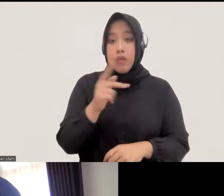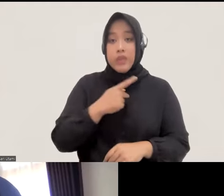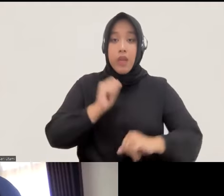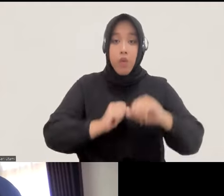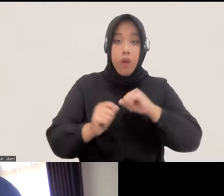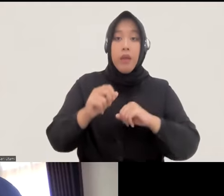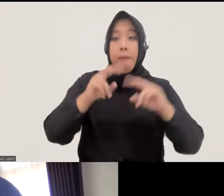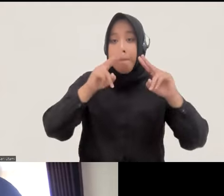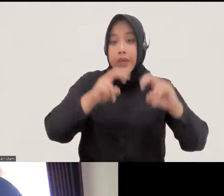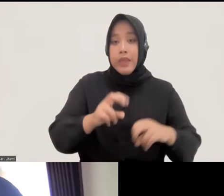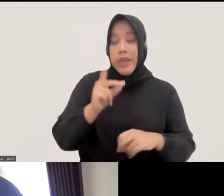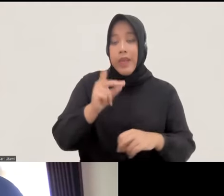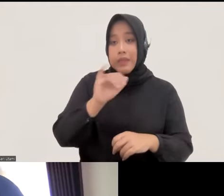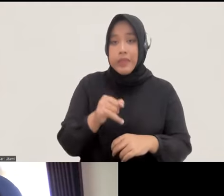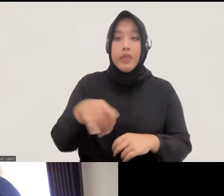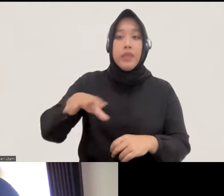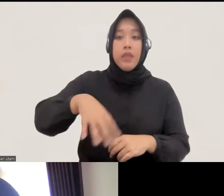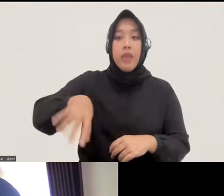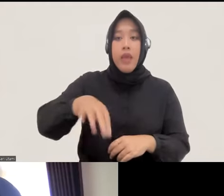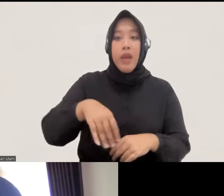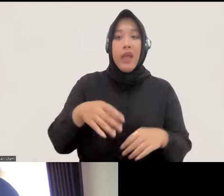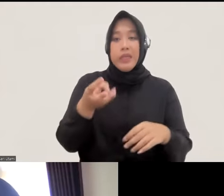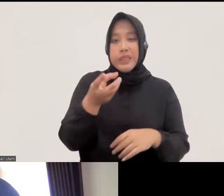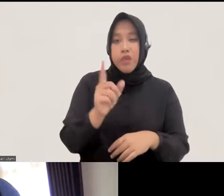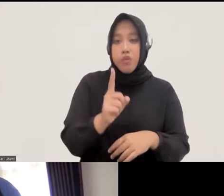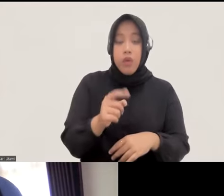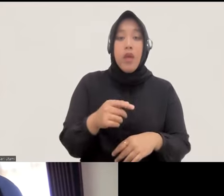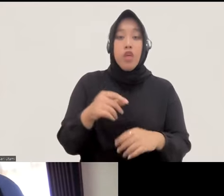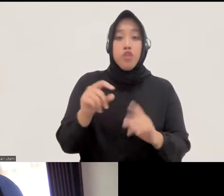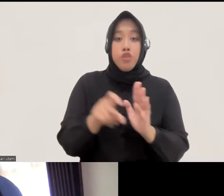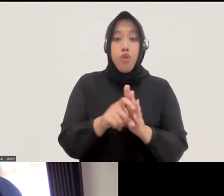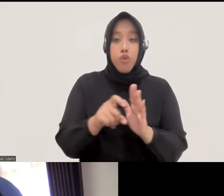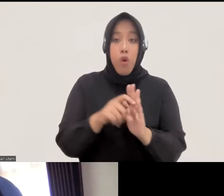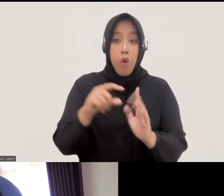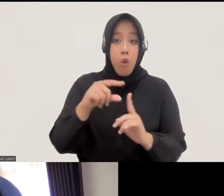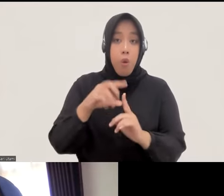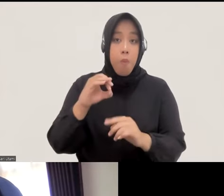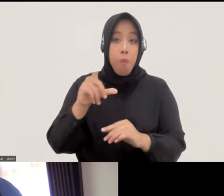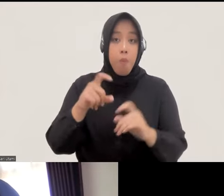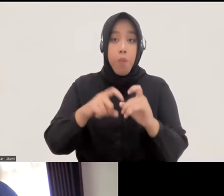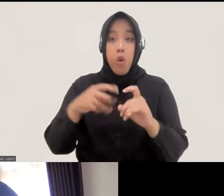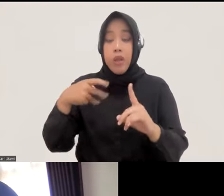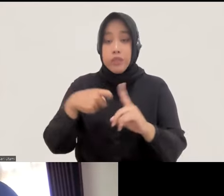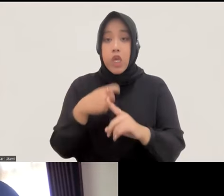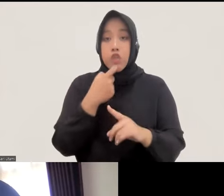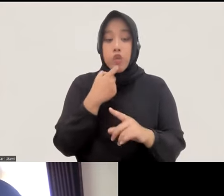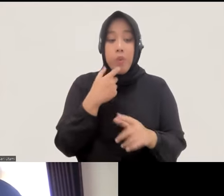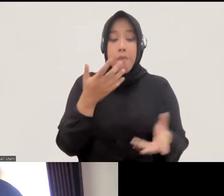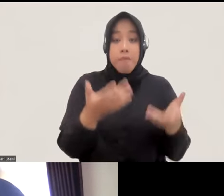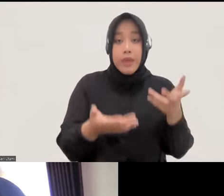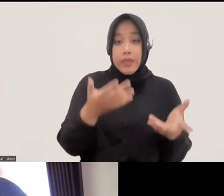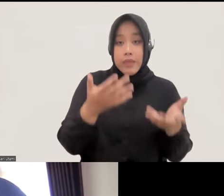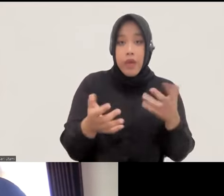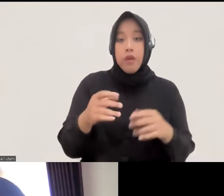penelitian RJ di unit yang terkecil saja atau unit yang terendah saja misalnya di Polsek gitu kita bandingkan misalnya antara